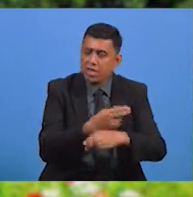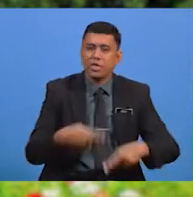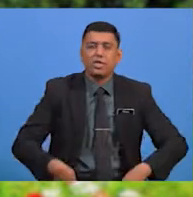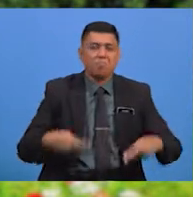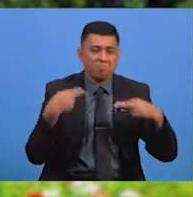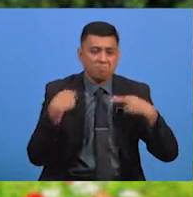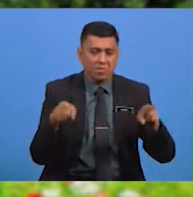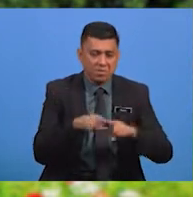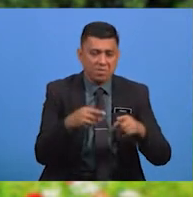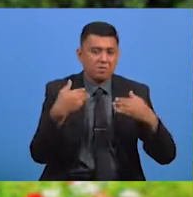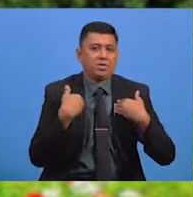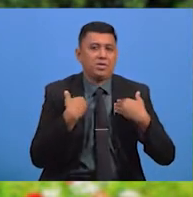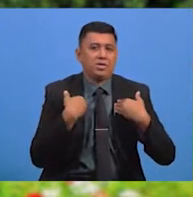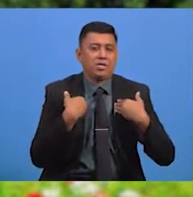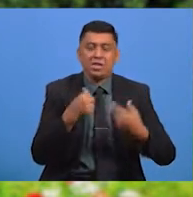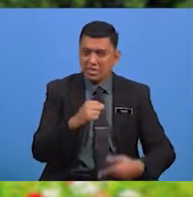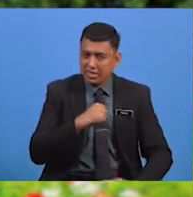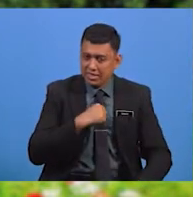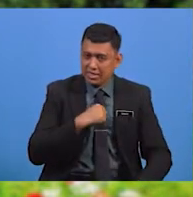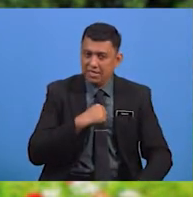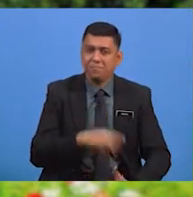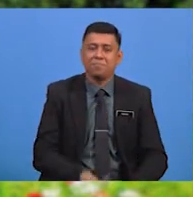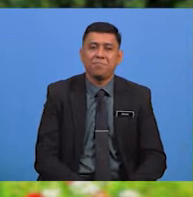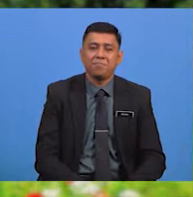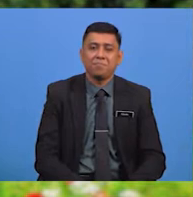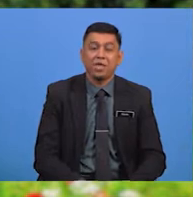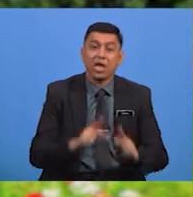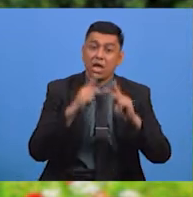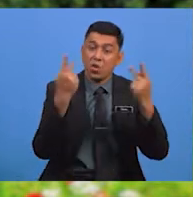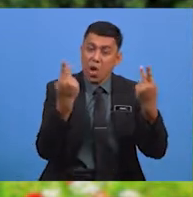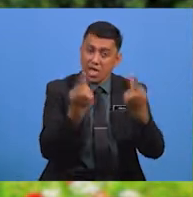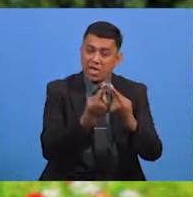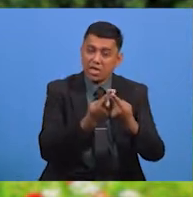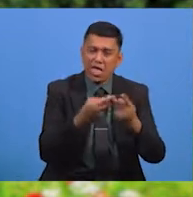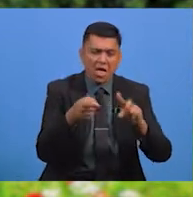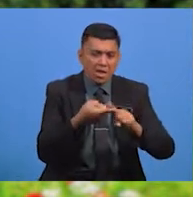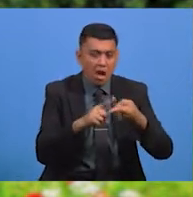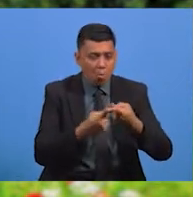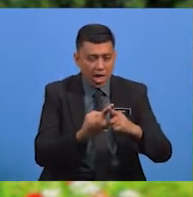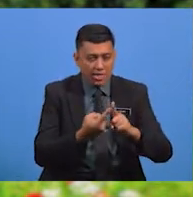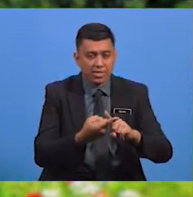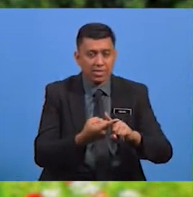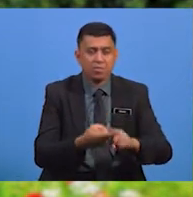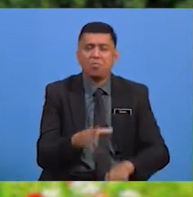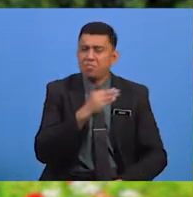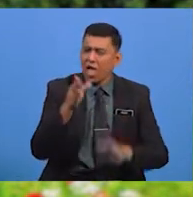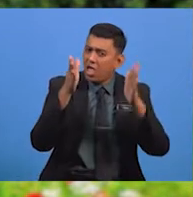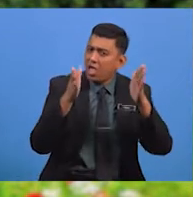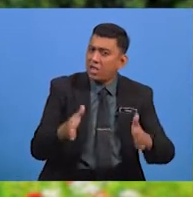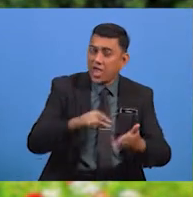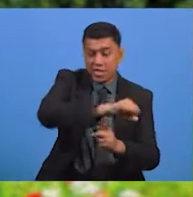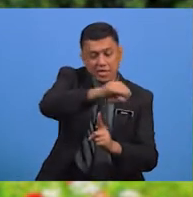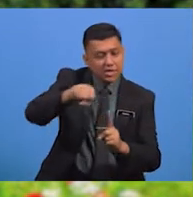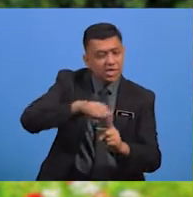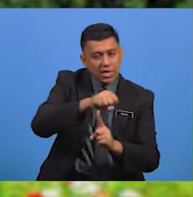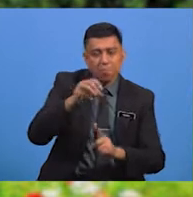Sama Ada Daripada Diri Sendiri Keluarga Rakan Sebaya Dan Orang